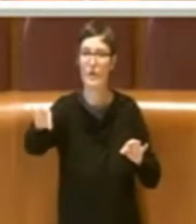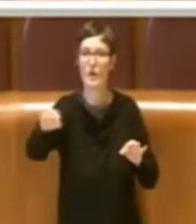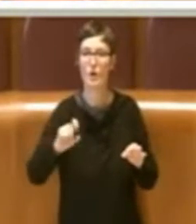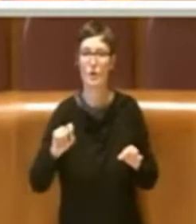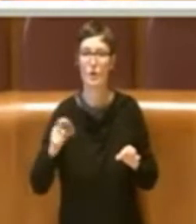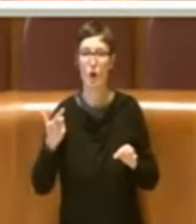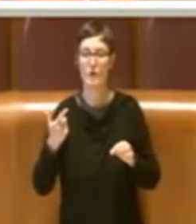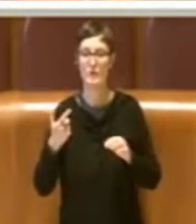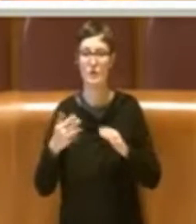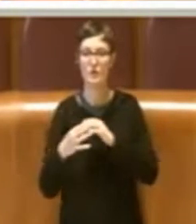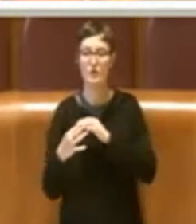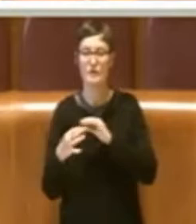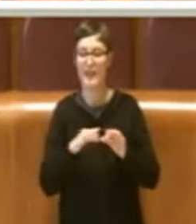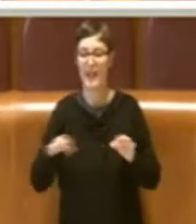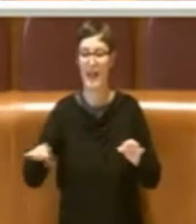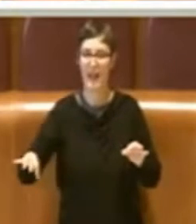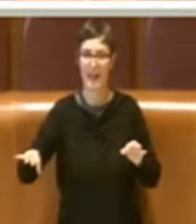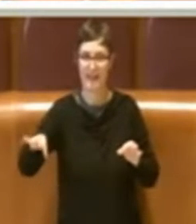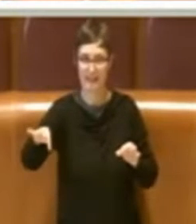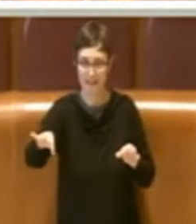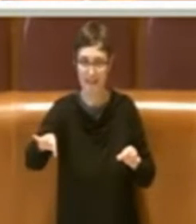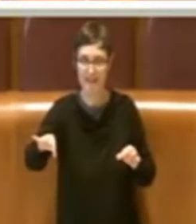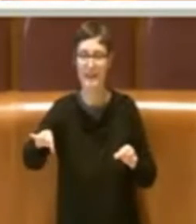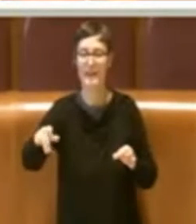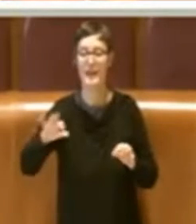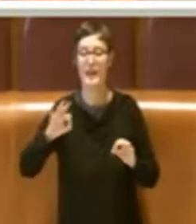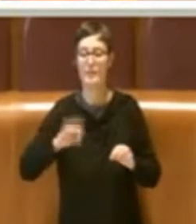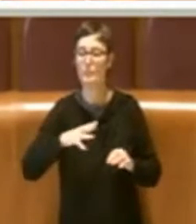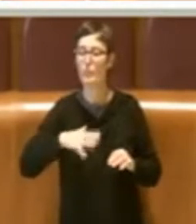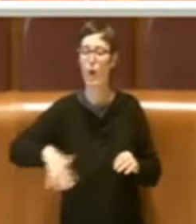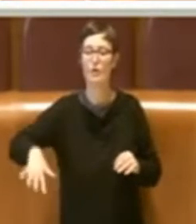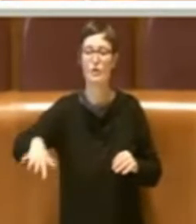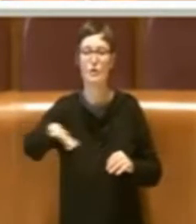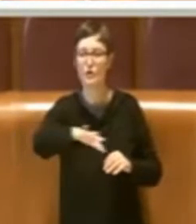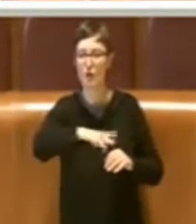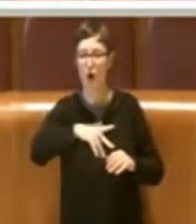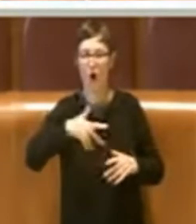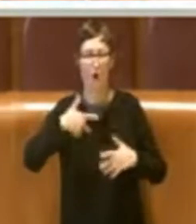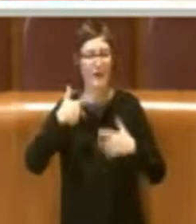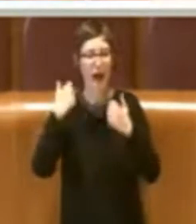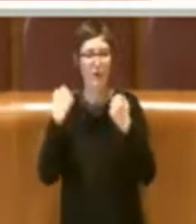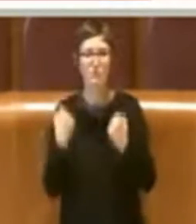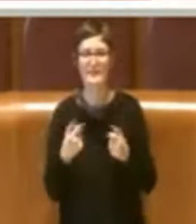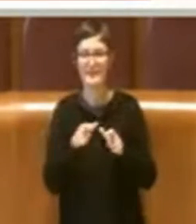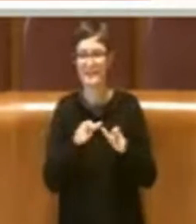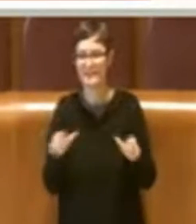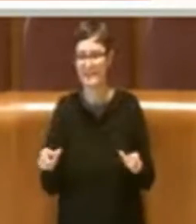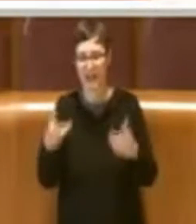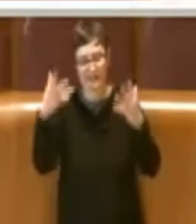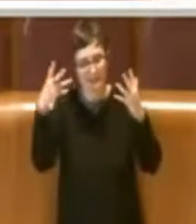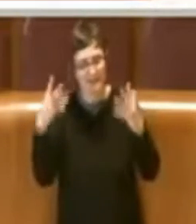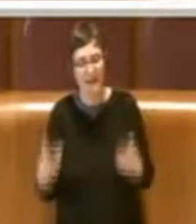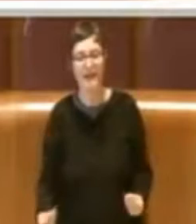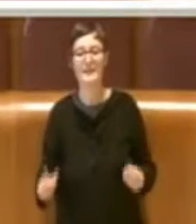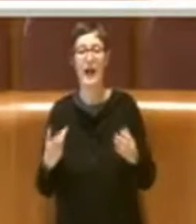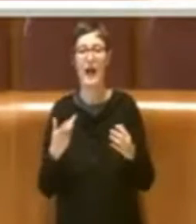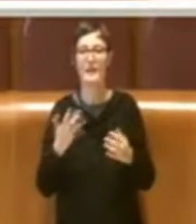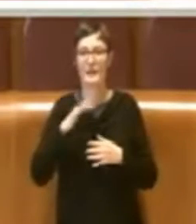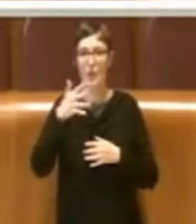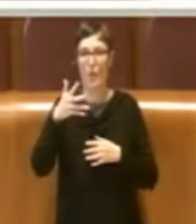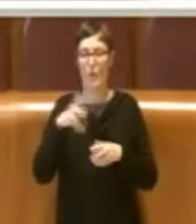nella zona più densamente cementificata e abitata di Roma. Ci troviamo nel quinto